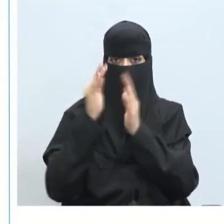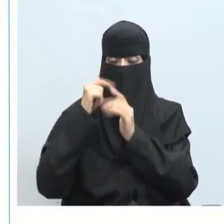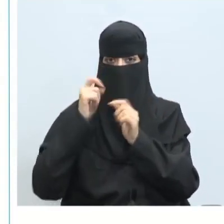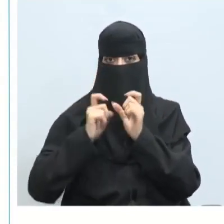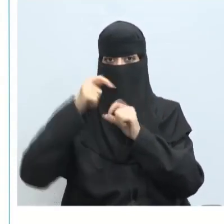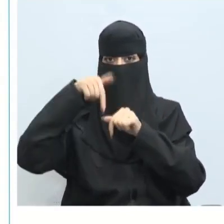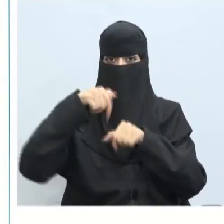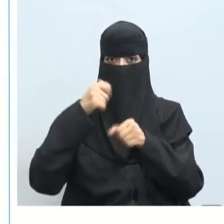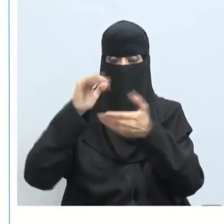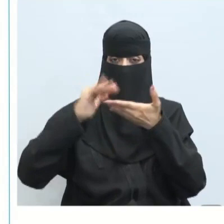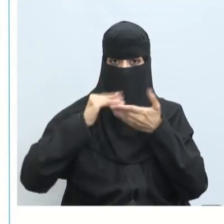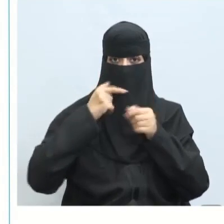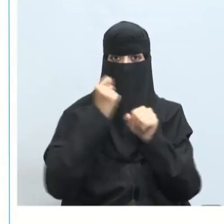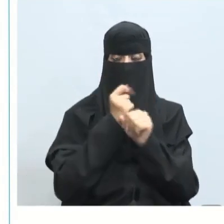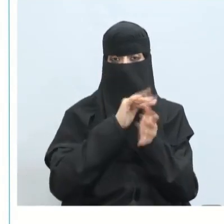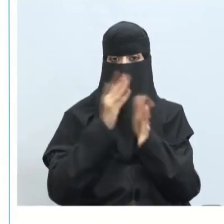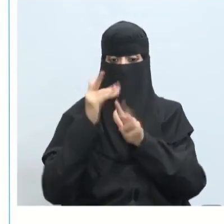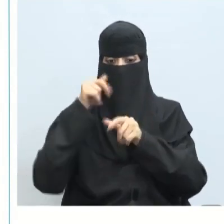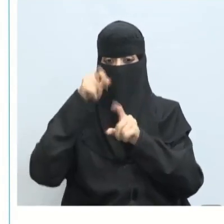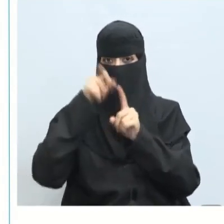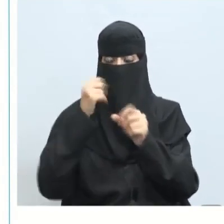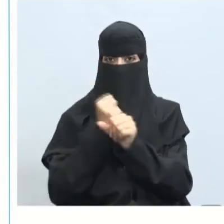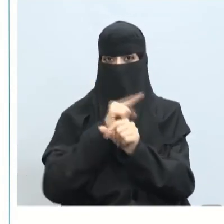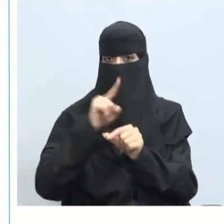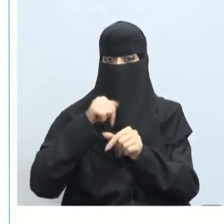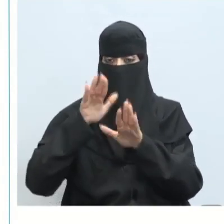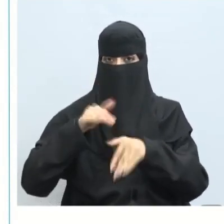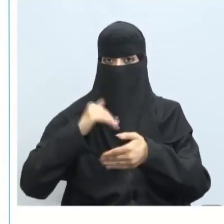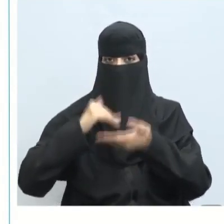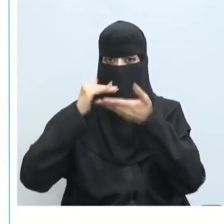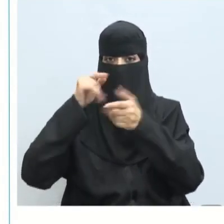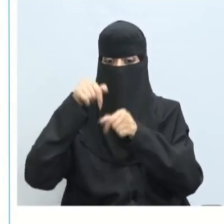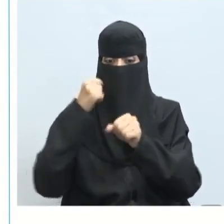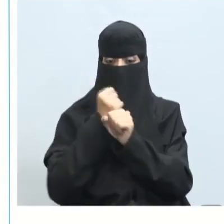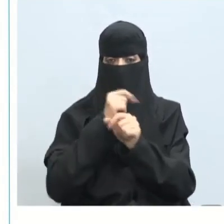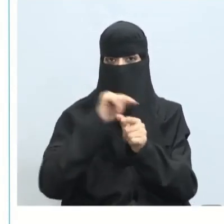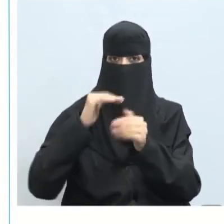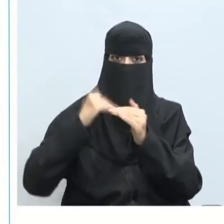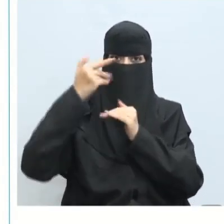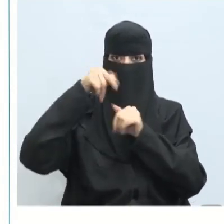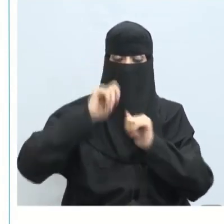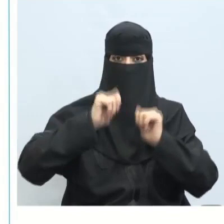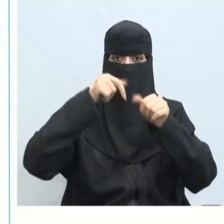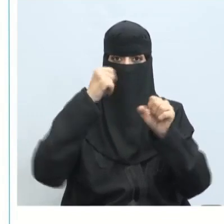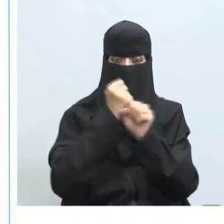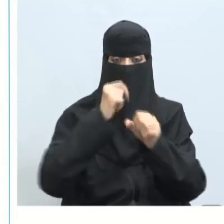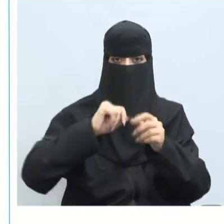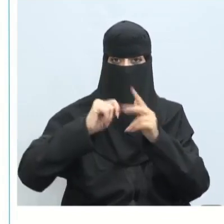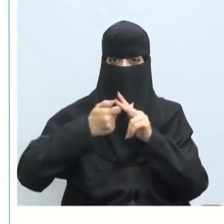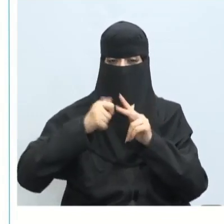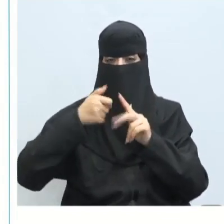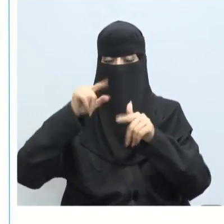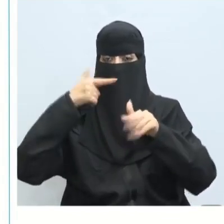المعينة على العمل هناك بعض الوظائف لا يوجد وسائل تساعد للسكرتير أو الموظف وبالتالي يقوم بالعمل يدويا أو